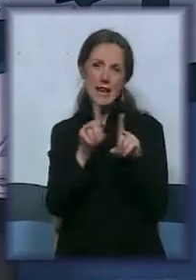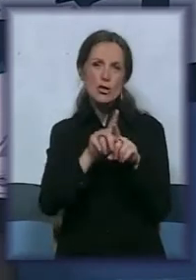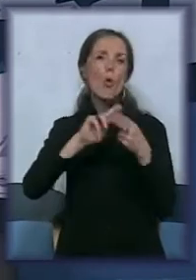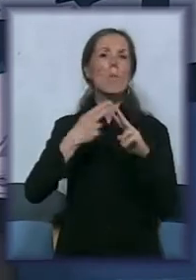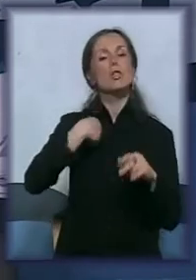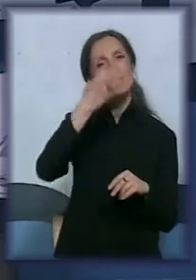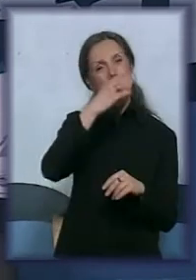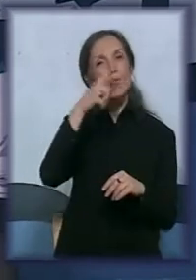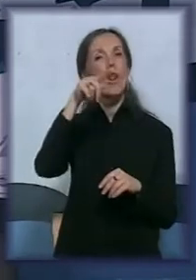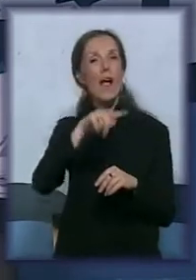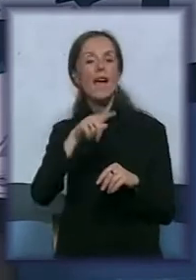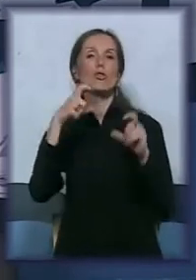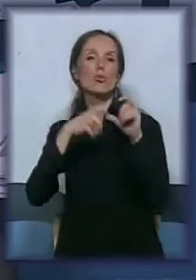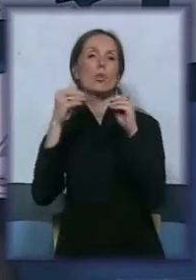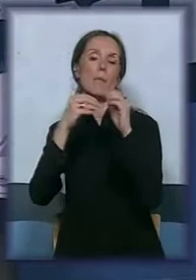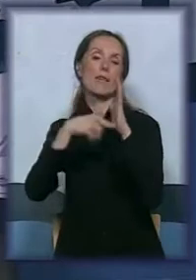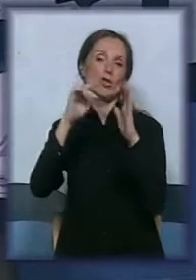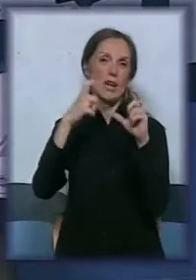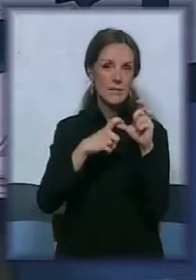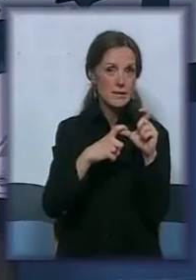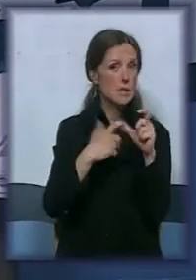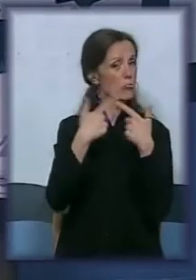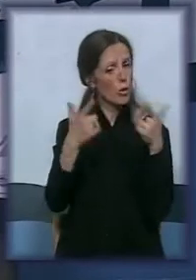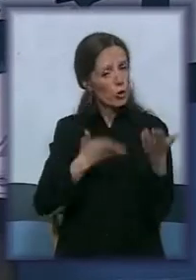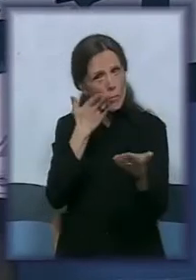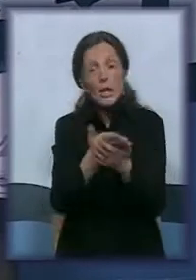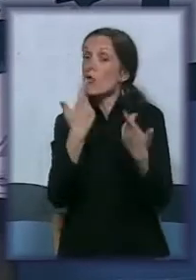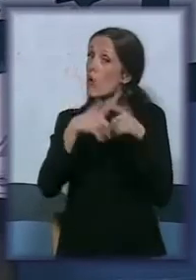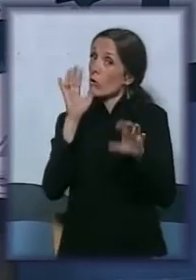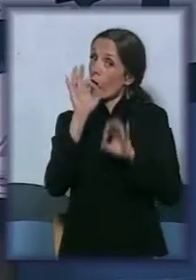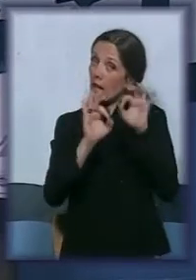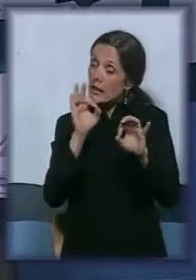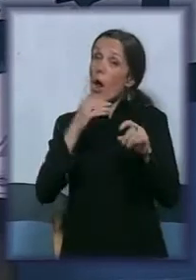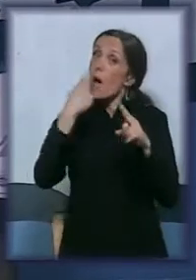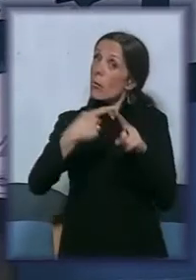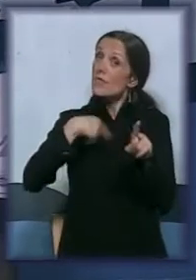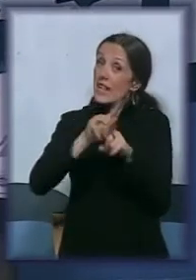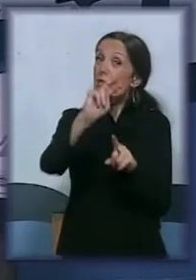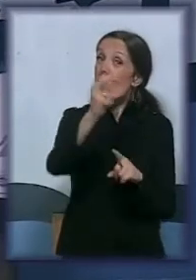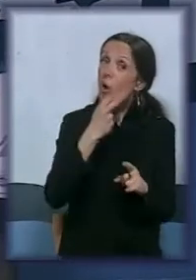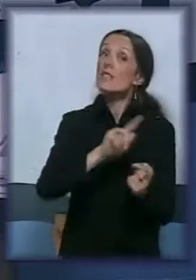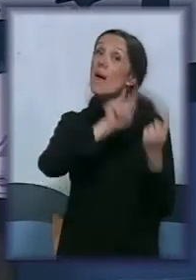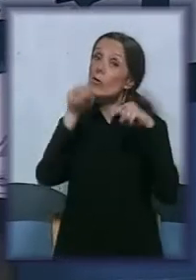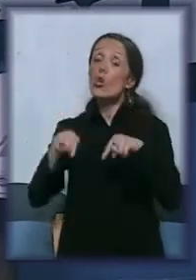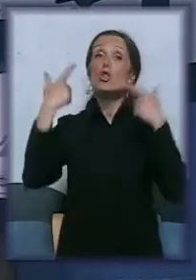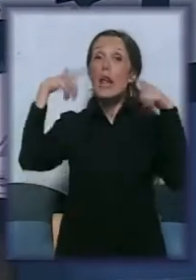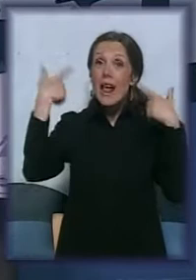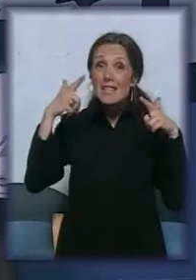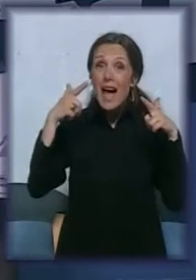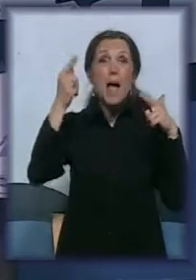.rs. Predlažite, kritikujte, ali isto tako vas pozivam i da dođete na sajam. Mi smo tu dva dana,